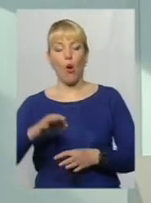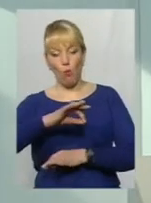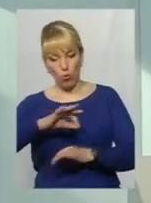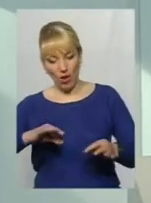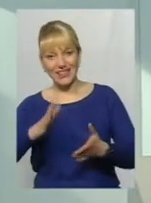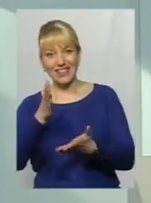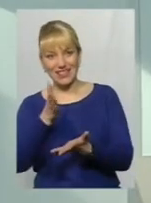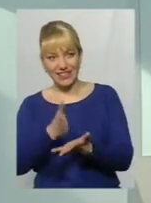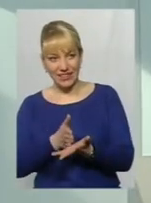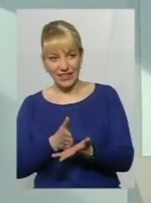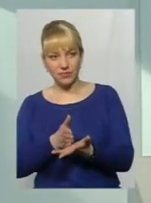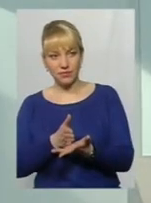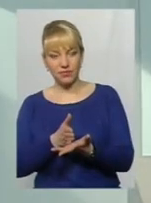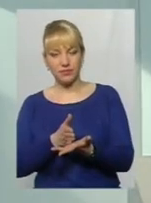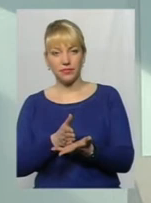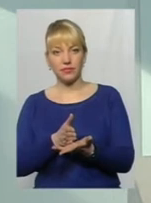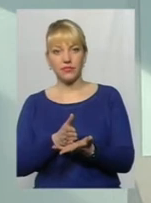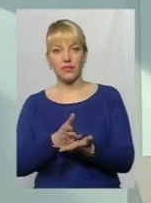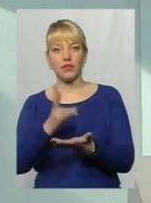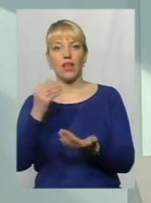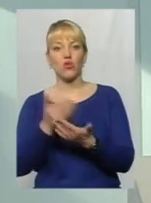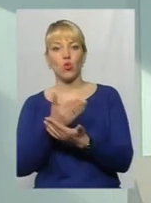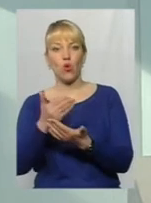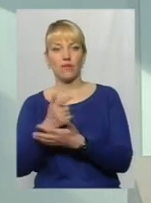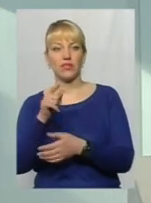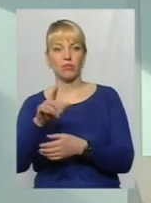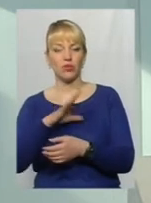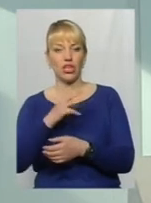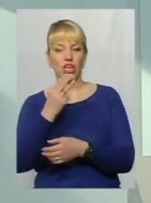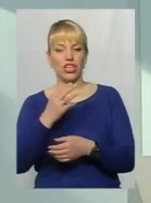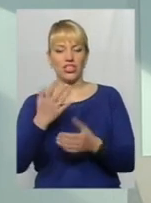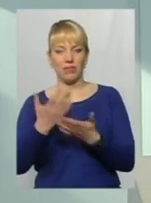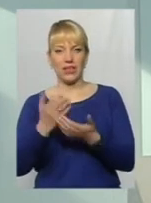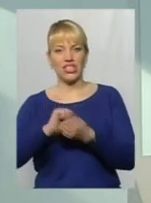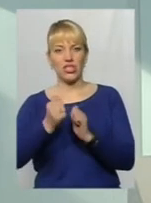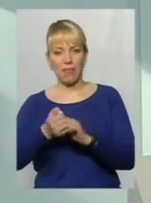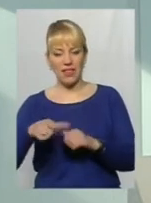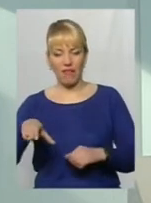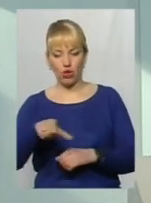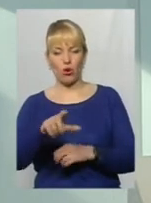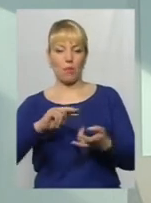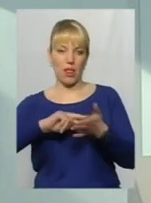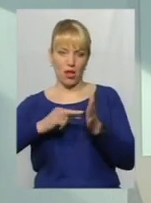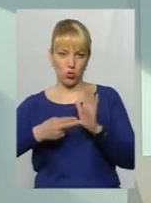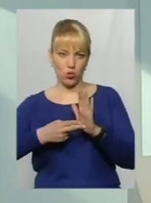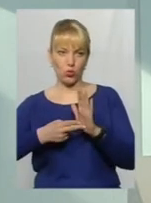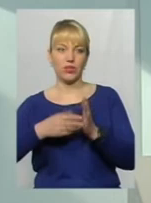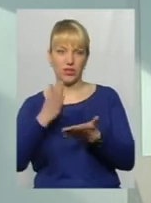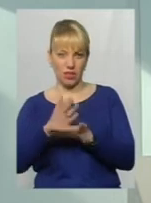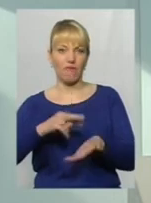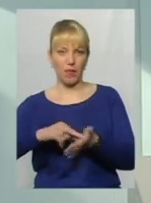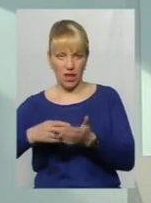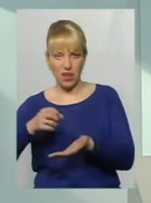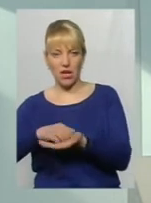є. От на новій теж там була щебенева дорога, і планують, є в планах.